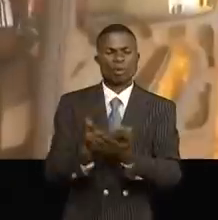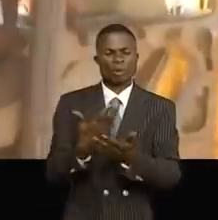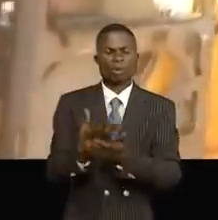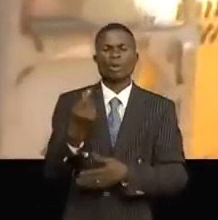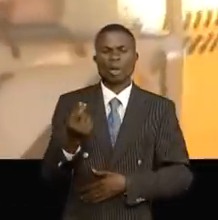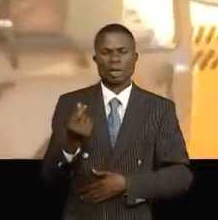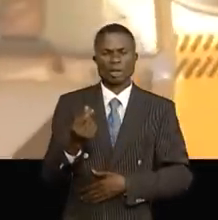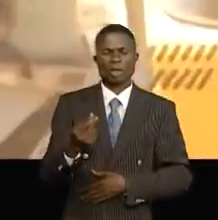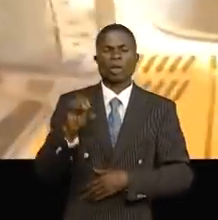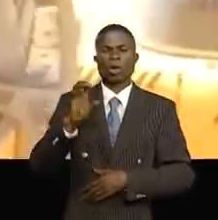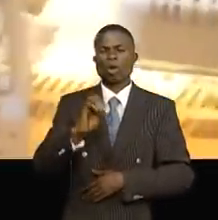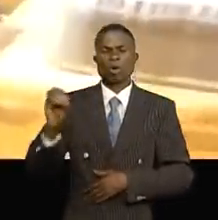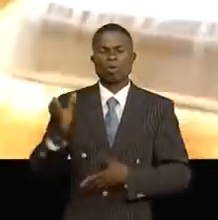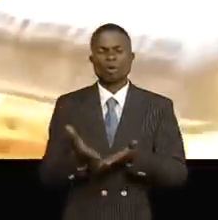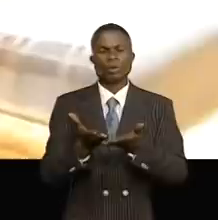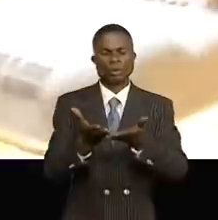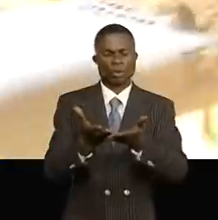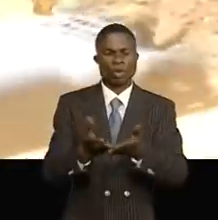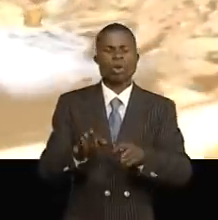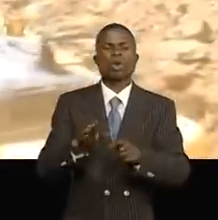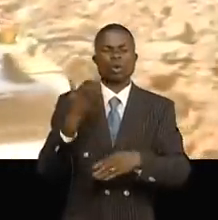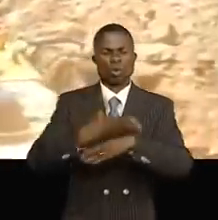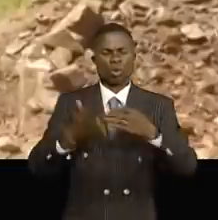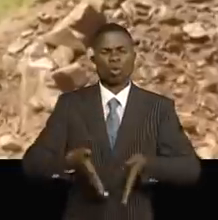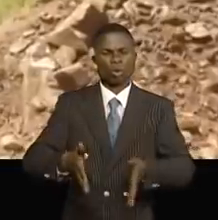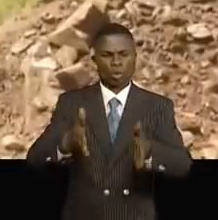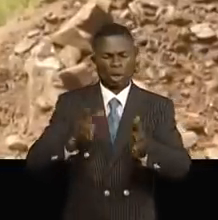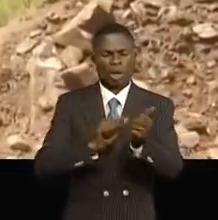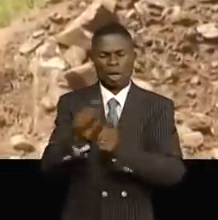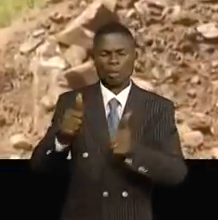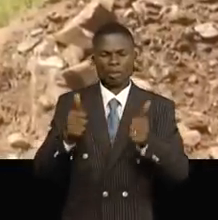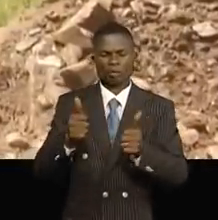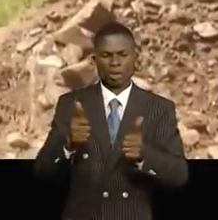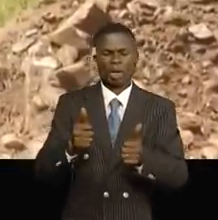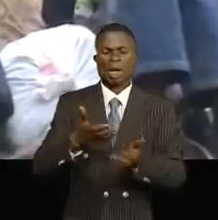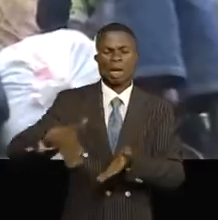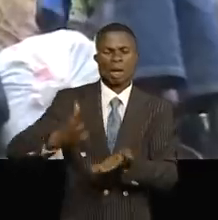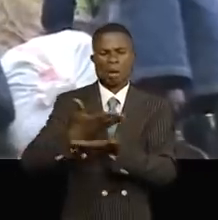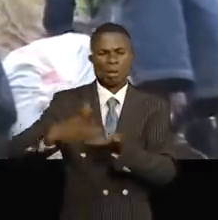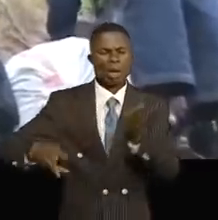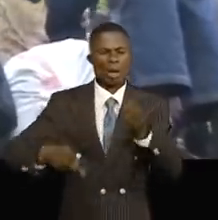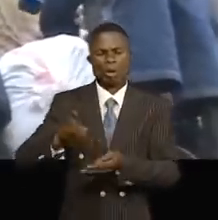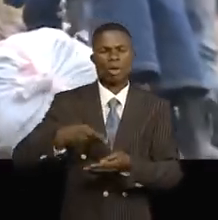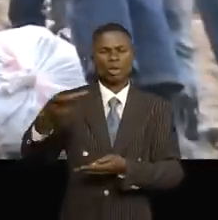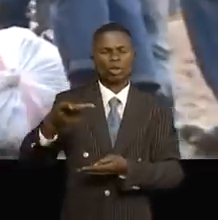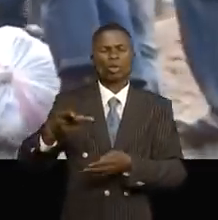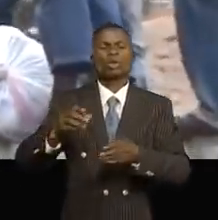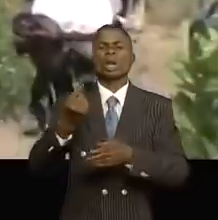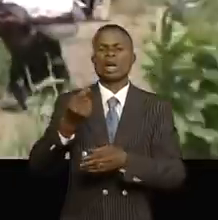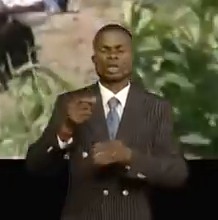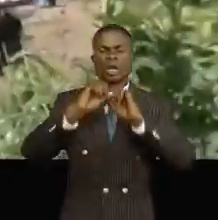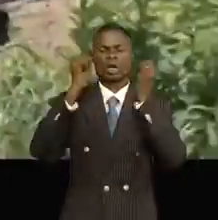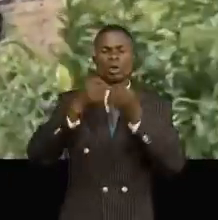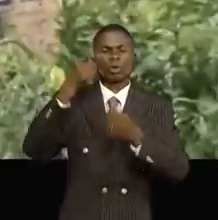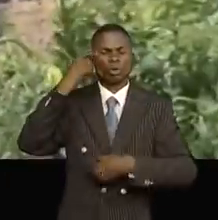moyen à l'office de route pour ouvrir la route sur la partie coupée et de financer l'entreprise chinoise Sino